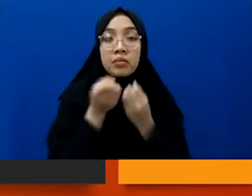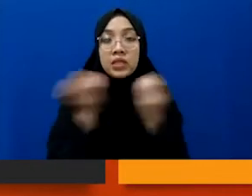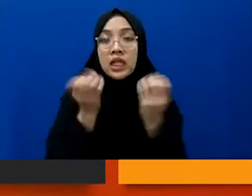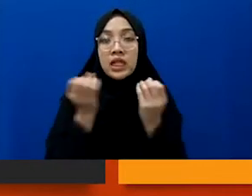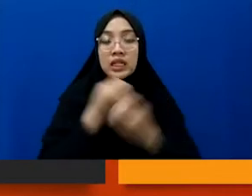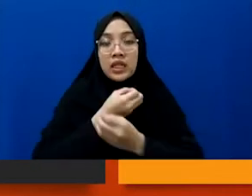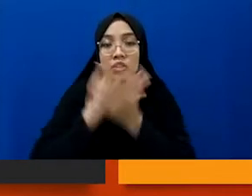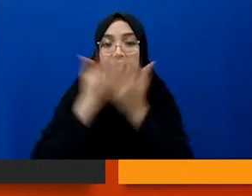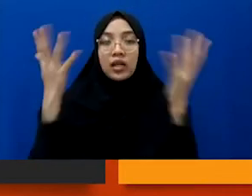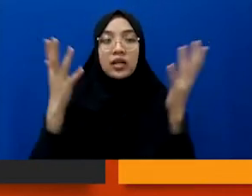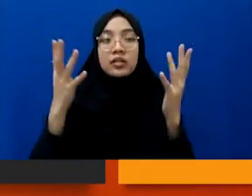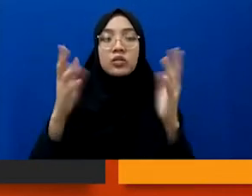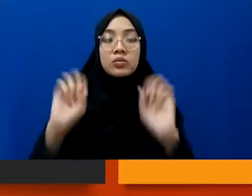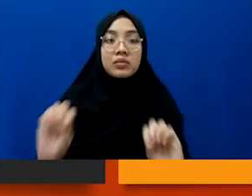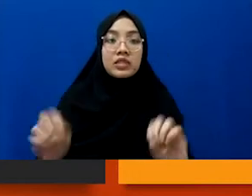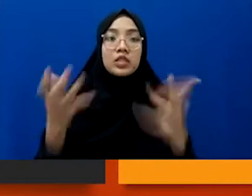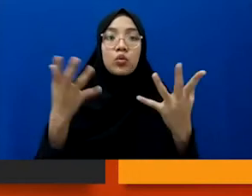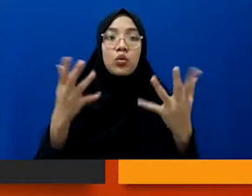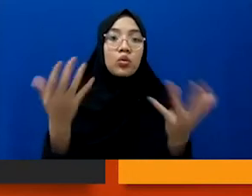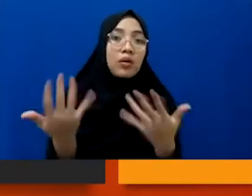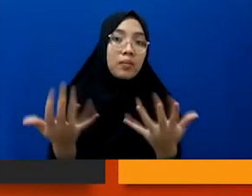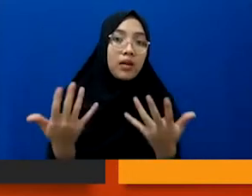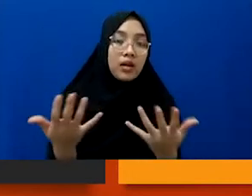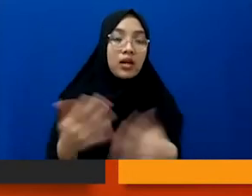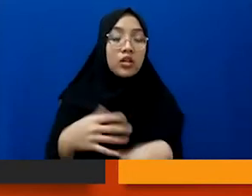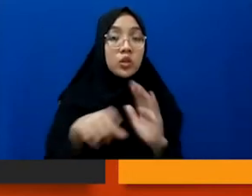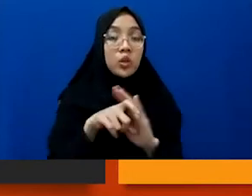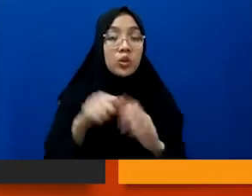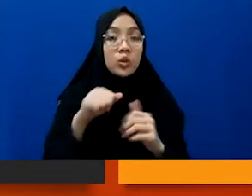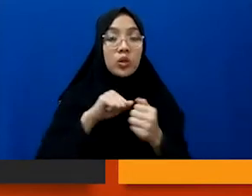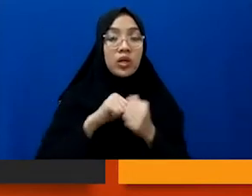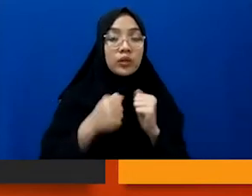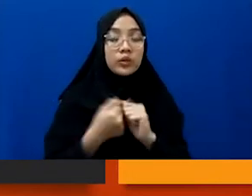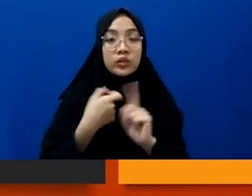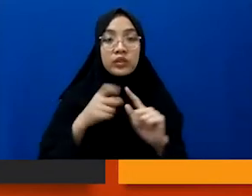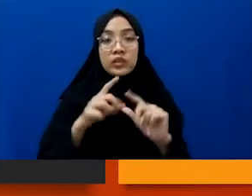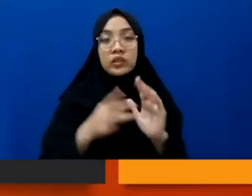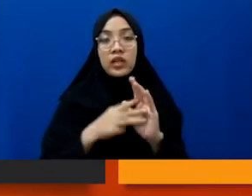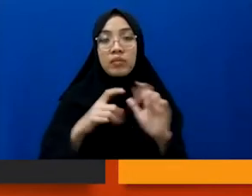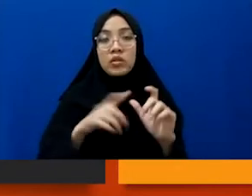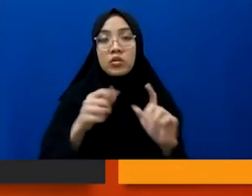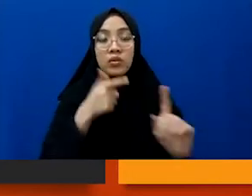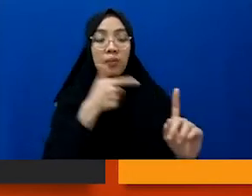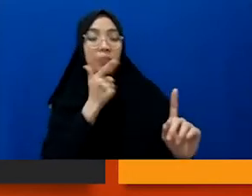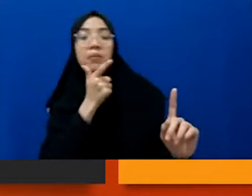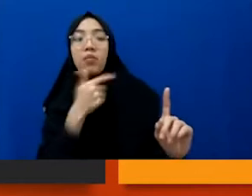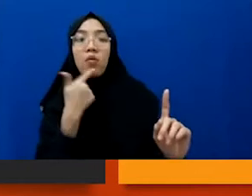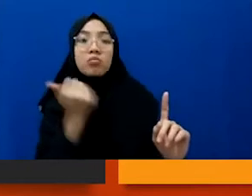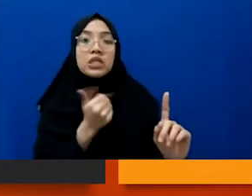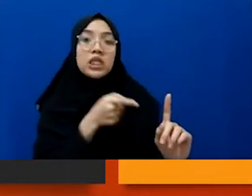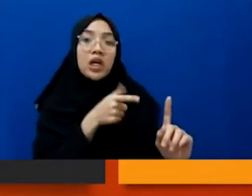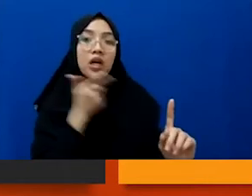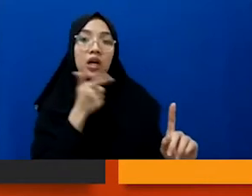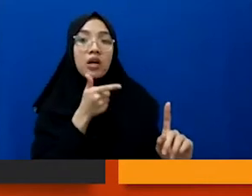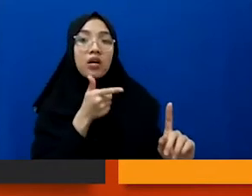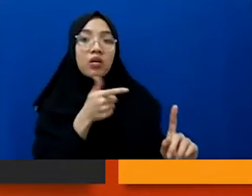gamblang sebuah peristiwa itu seperti apa. Seperti kasus Kamiso, gimana sih dia bisa ditembak polisi, gitu kan, ketika posisi